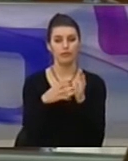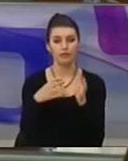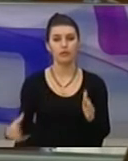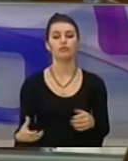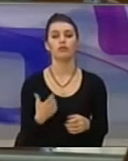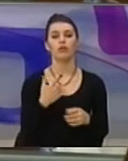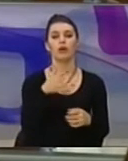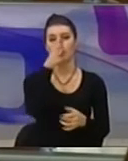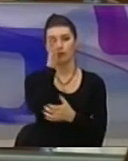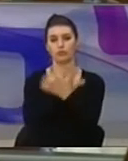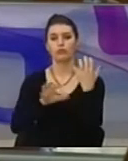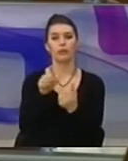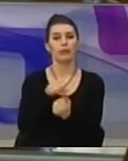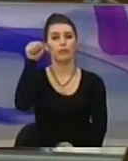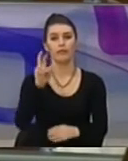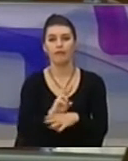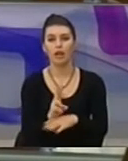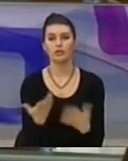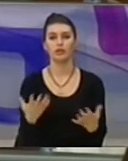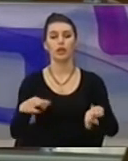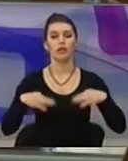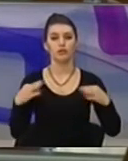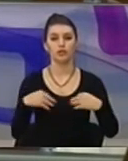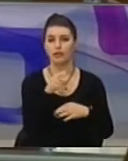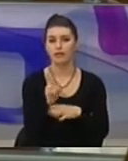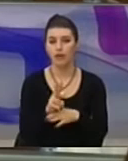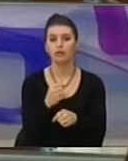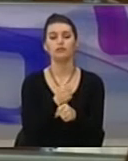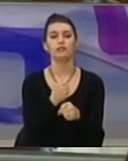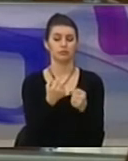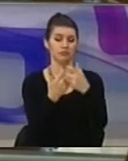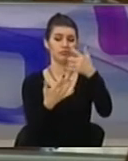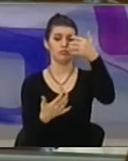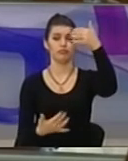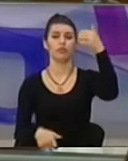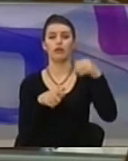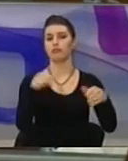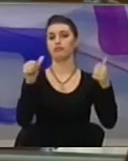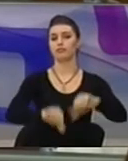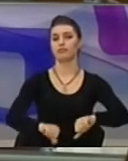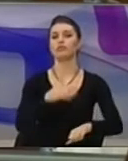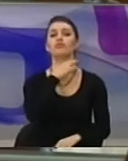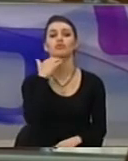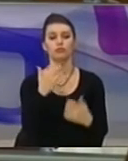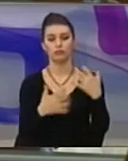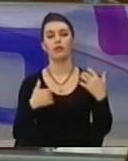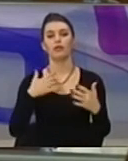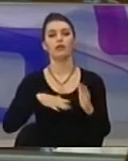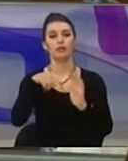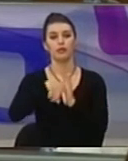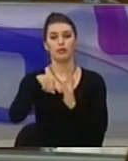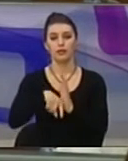skandalit në shëndetsi. Këto janë disa nga dështimet e kësaj qeveriet të cila do t'ja elaboroj pak më gjersisht.